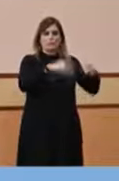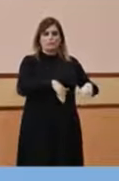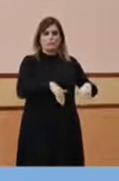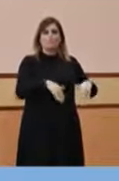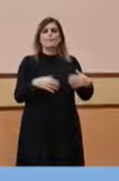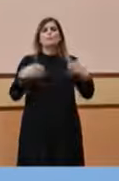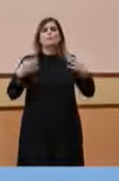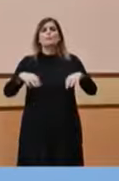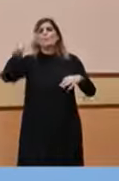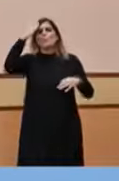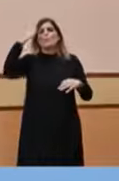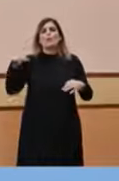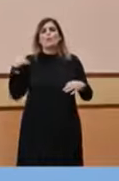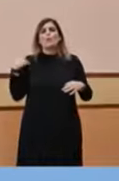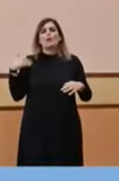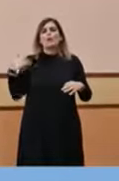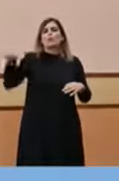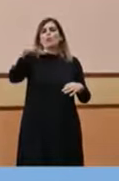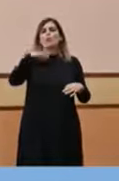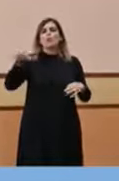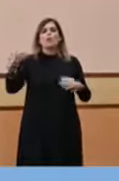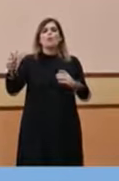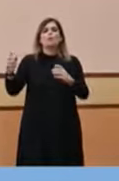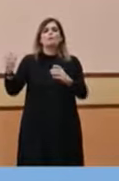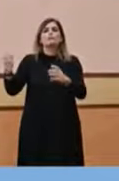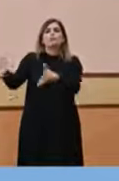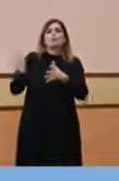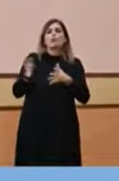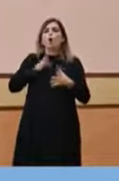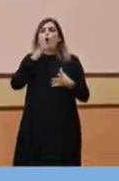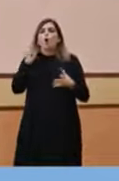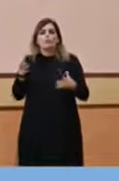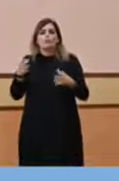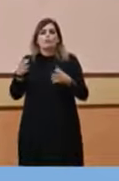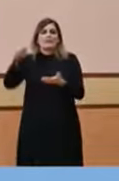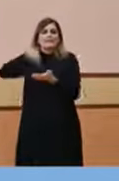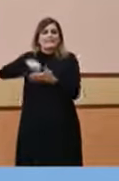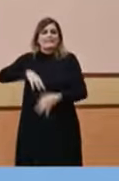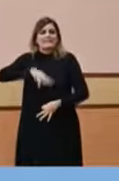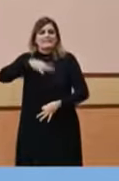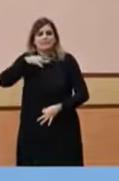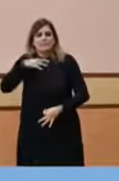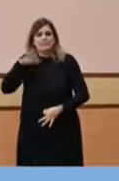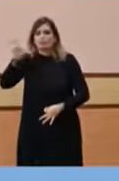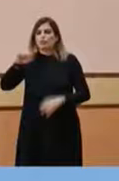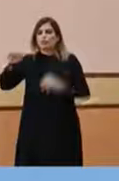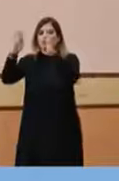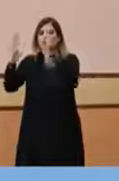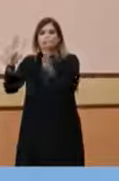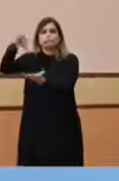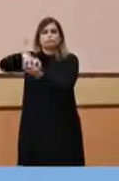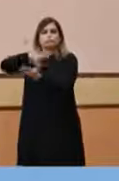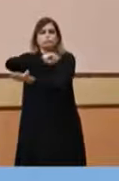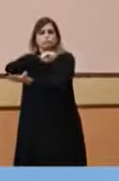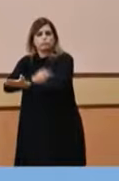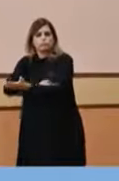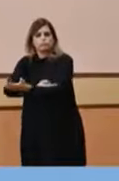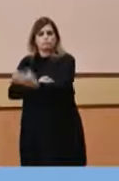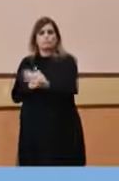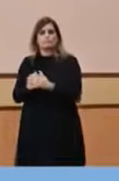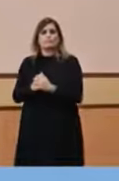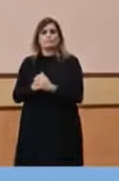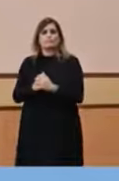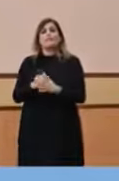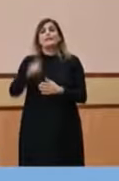biblioteques, en algun cas són pavellons poliesportius. També hi ha algun cas en el que hem hagut de demanar en el Servei d